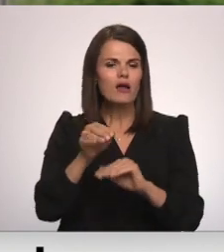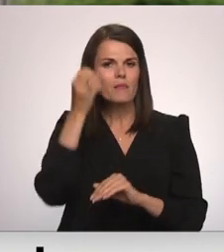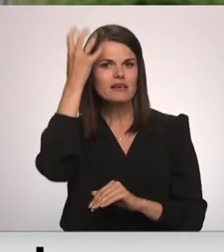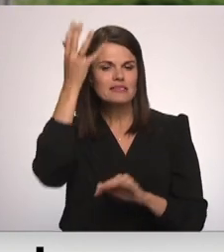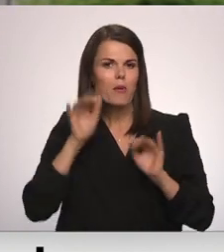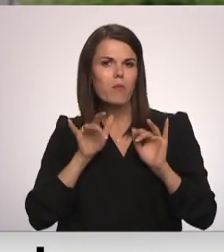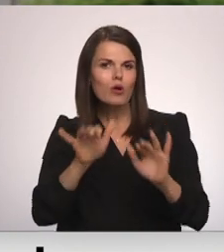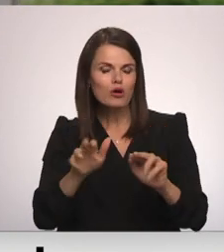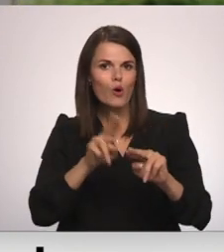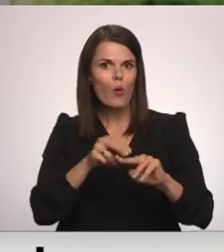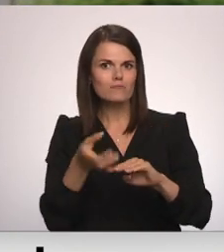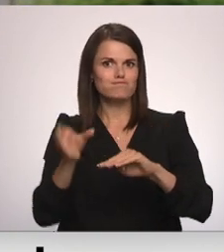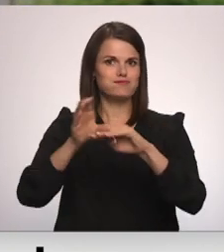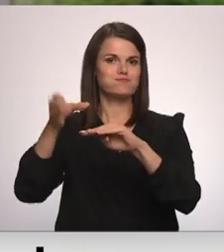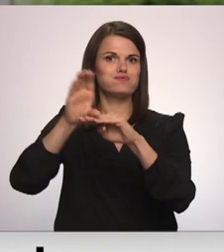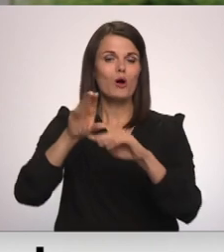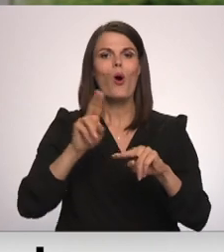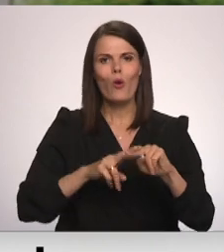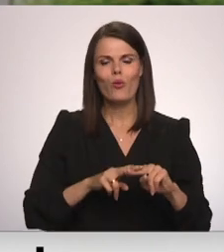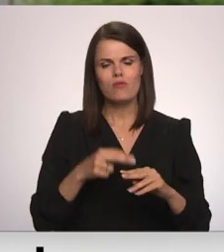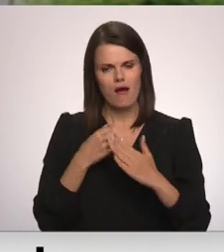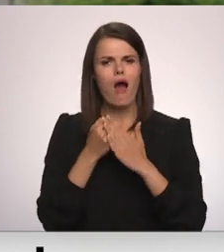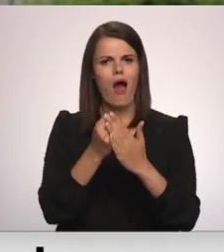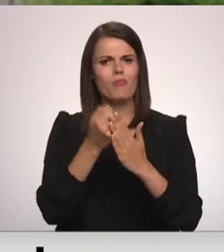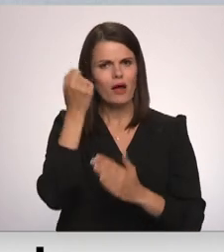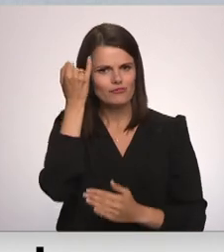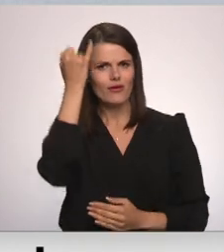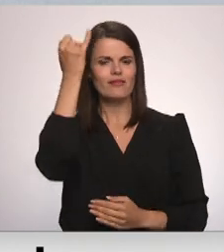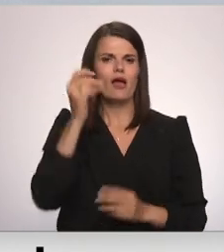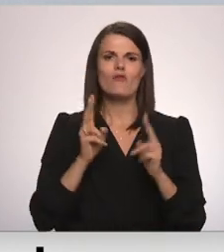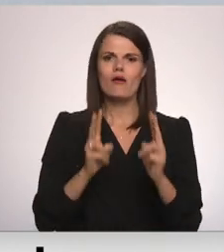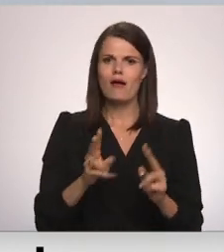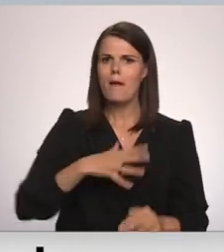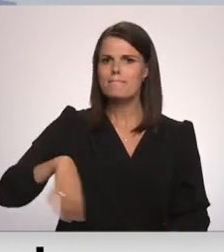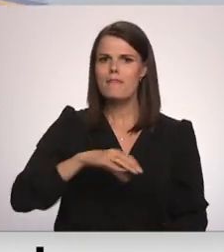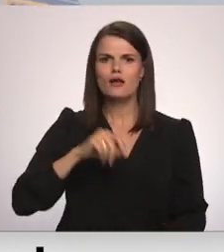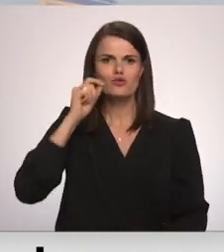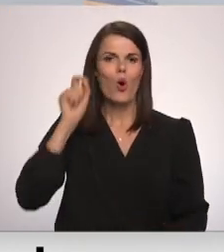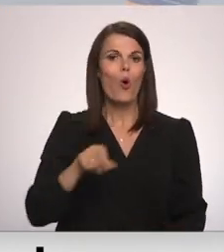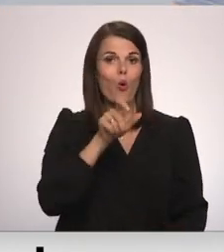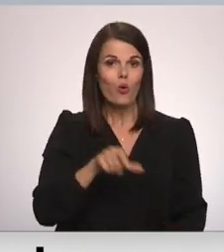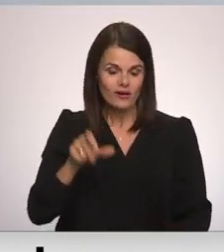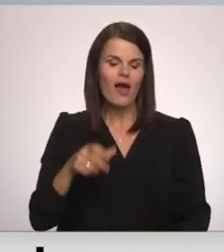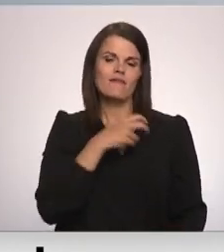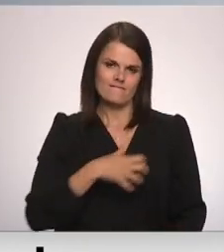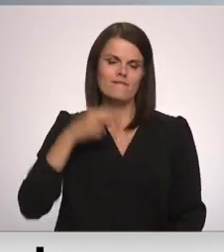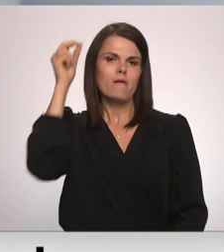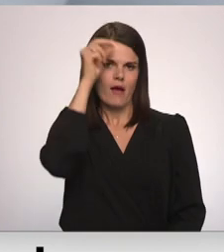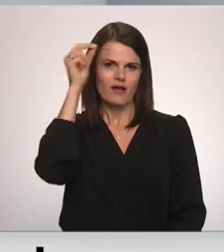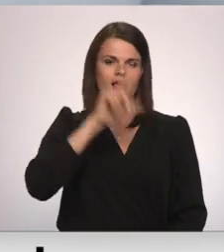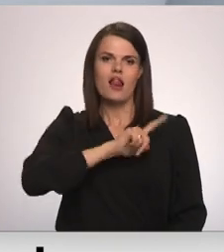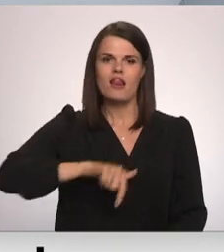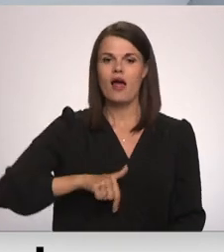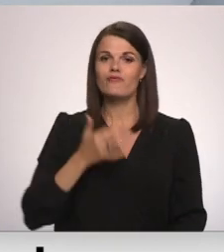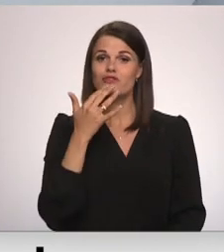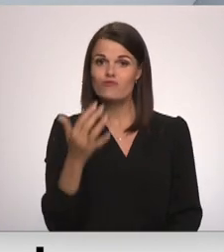palielināt. Un es atbalstu ideju, ka mēs Ukraiņa mācamies latviešu valodu. Šo pēcpusdienu notika grāmatas atvēršanas